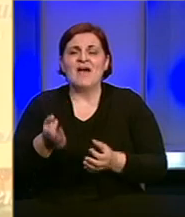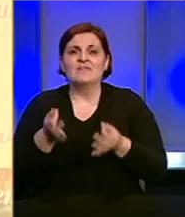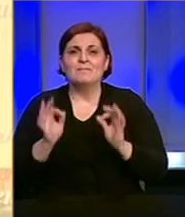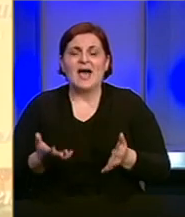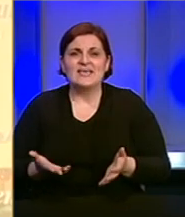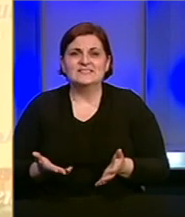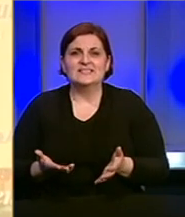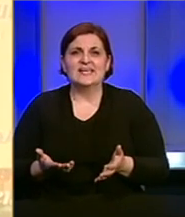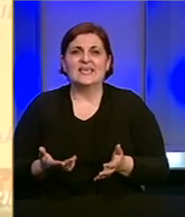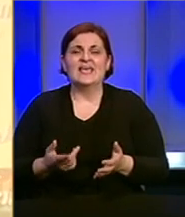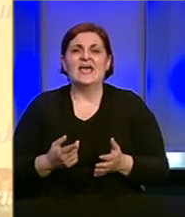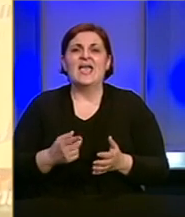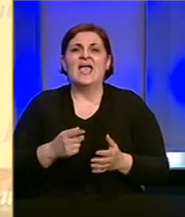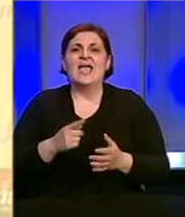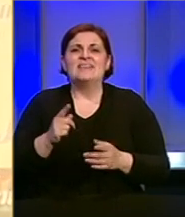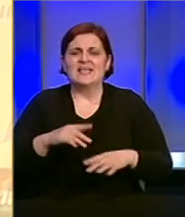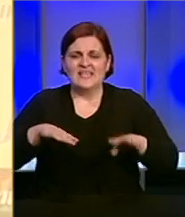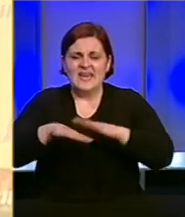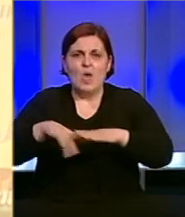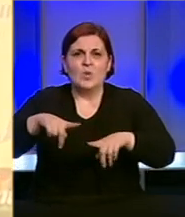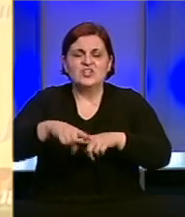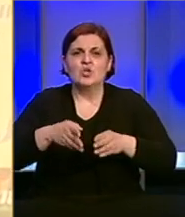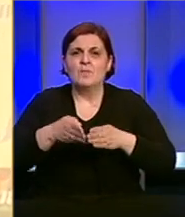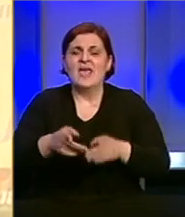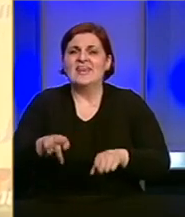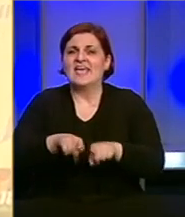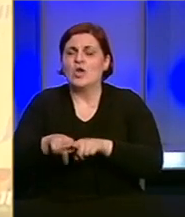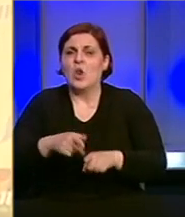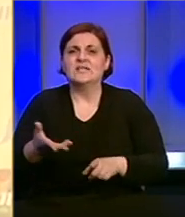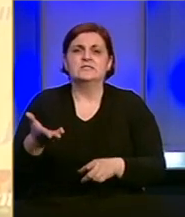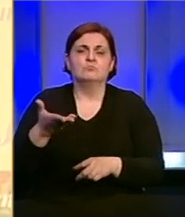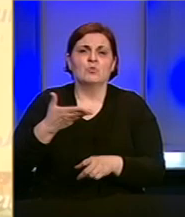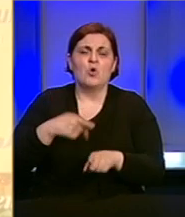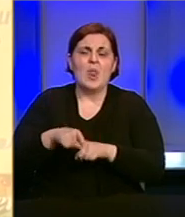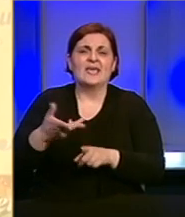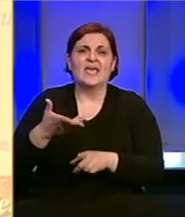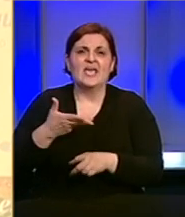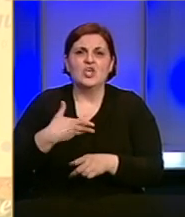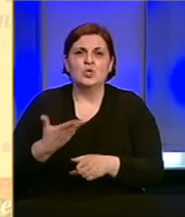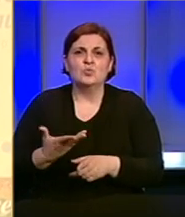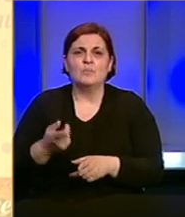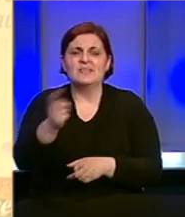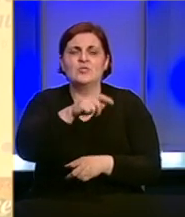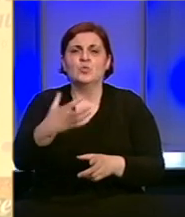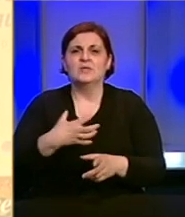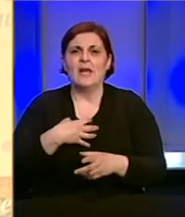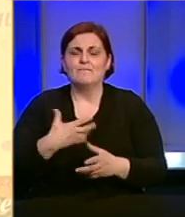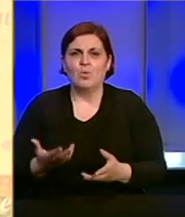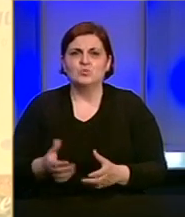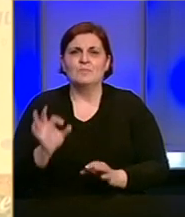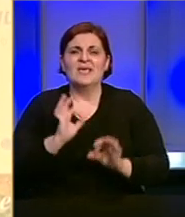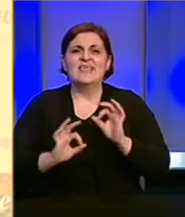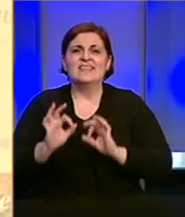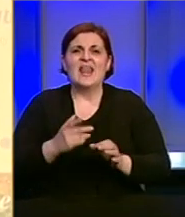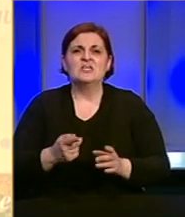ne ukrštaju prljavi i čisti putevi. Tako da su neke kolege dobile, da kažemo, da idu na pulmologiju, da se liječe za